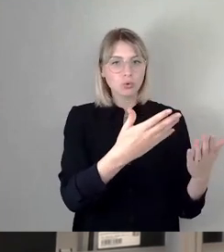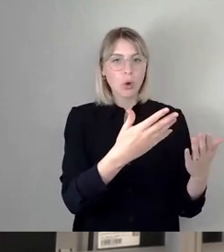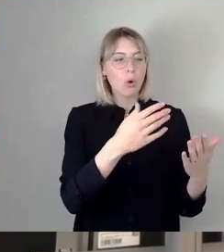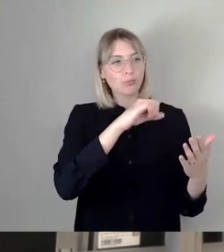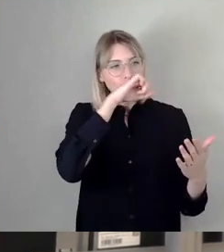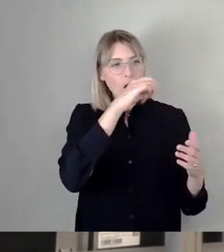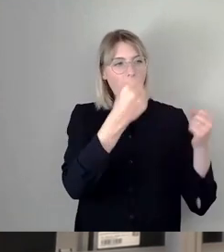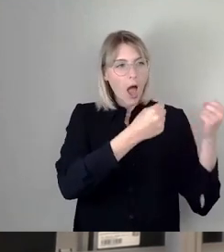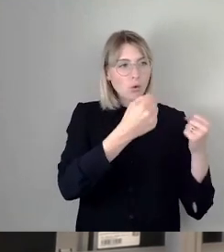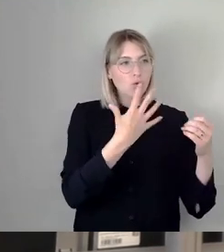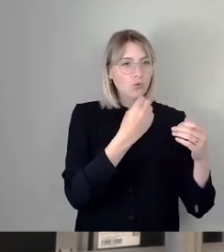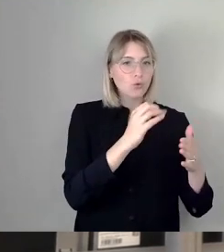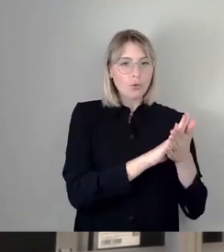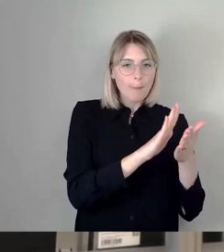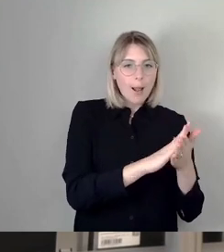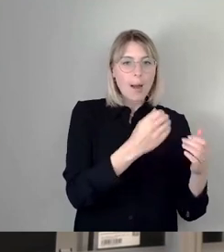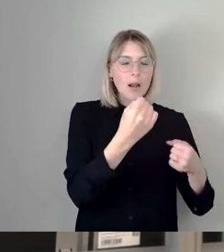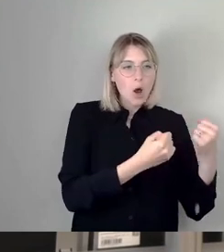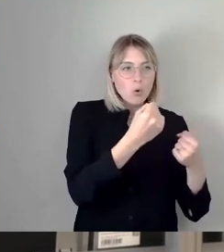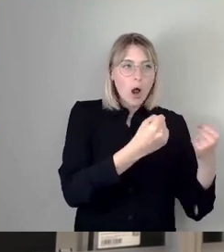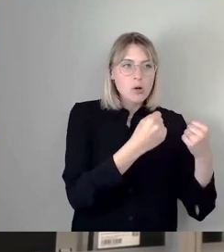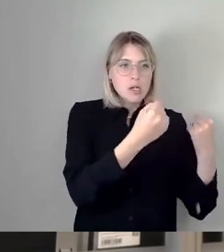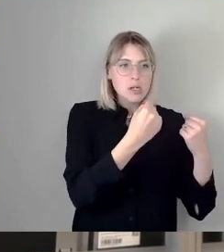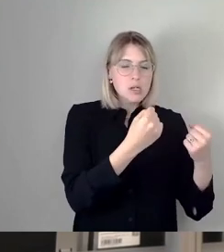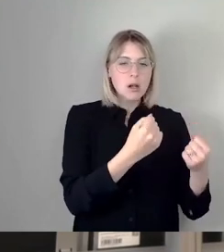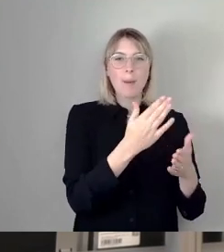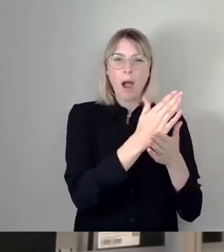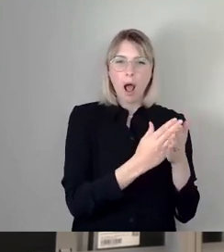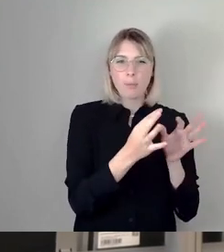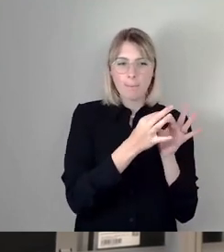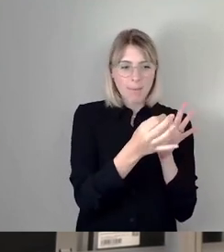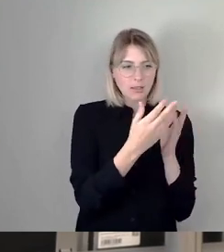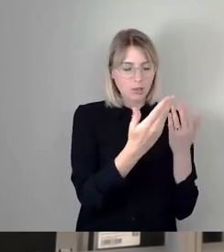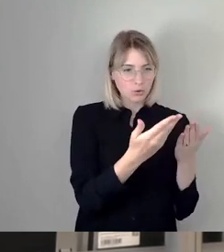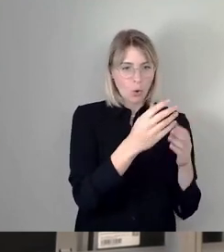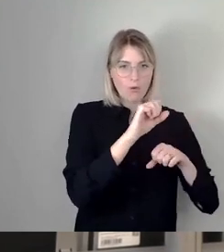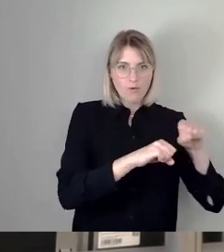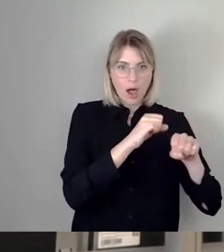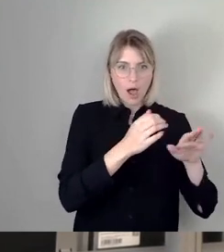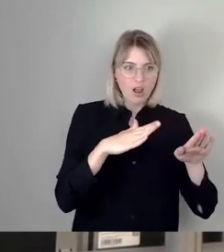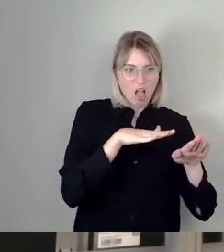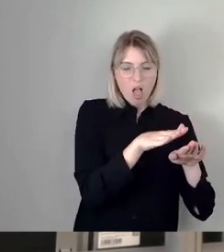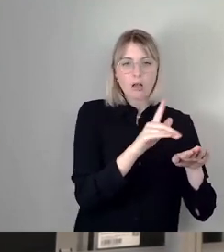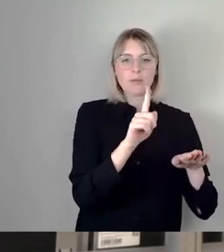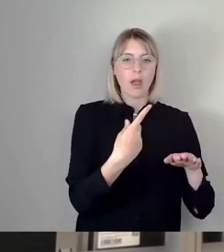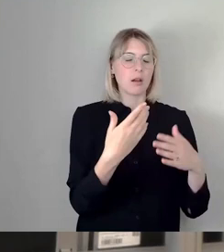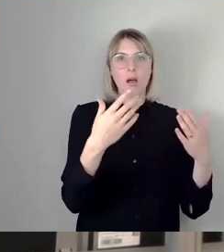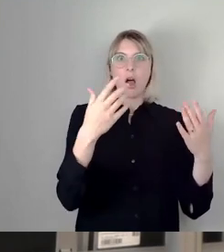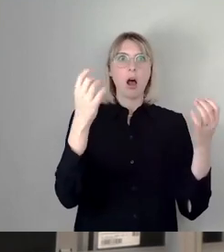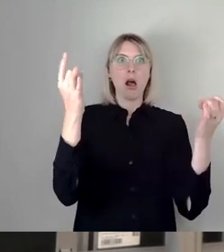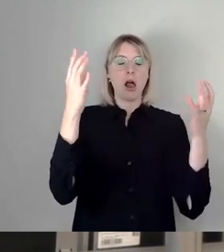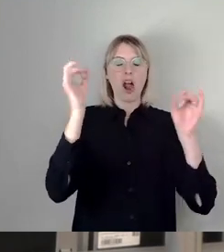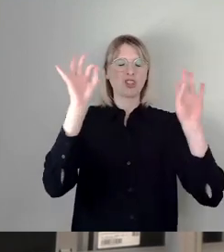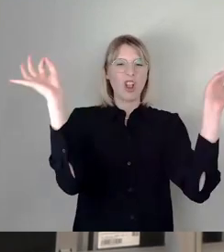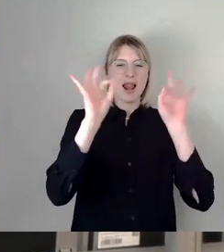möchte, also immer, wenn irgendwo nur mal einen halben Meter vielleicht mal im Radvertier zugeschlagen wird, dann tilte er völlig aus, dann geht die Welt